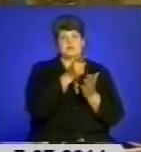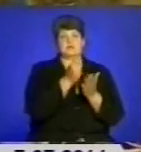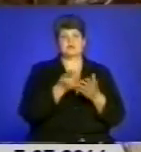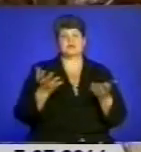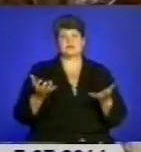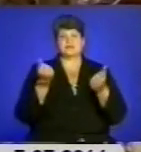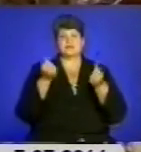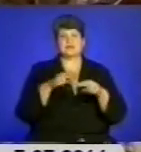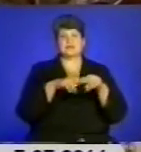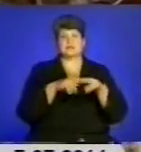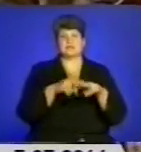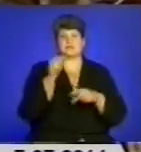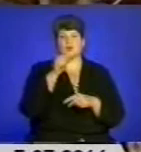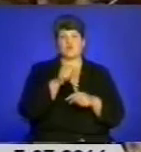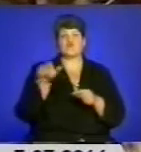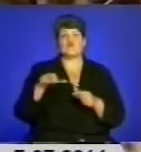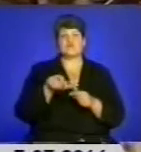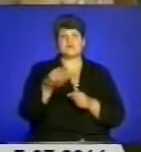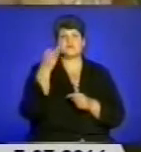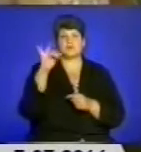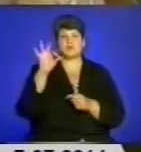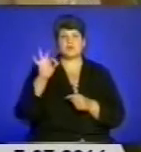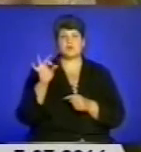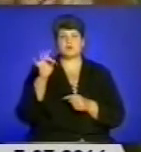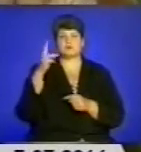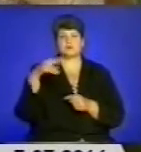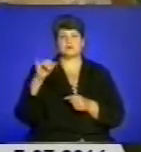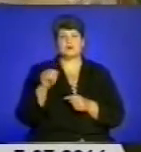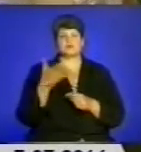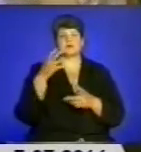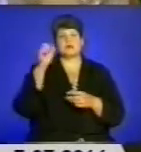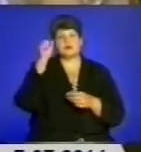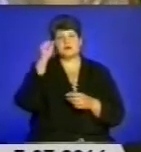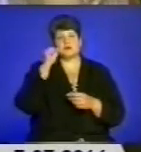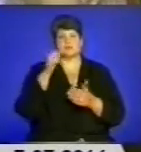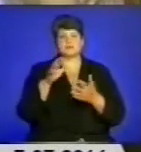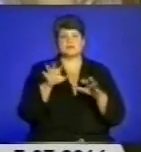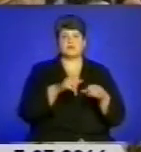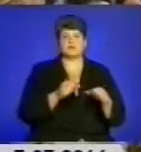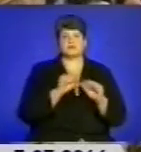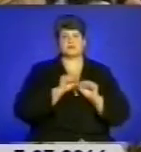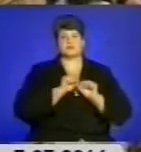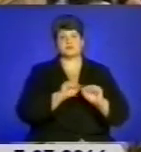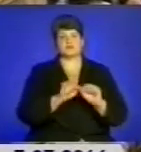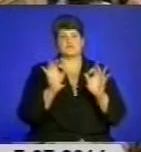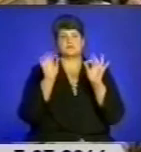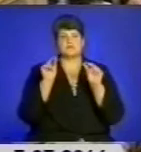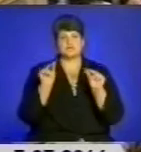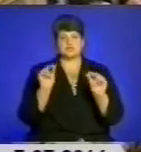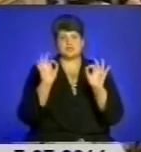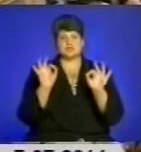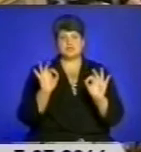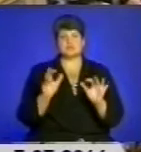в різі Йордан. Цей святий навчав, проповідував хрестив, викривав гріхи, відстоював справедливість. Його життя – це безперервна